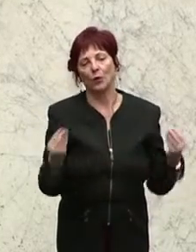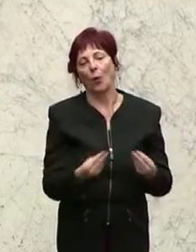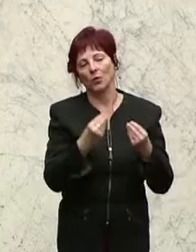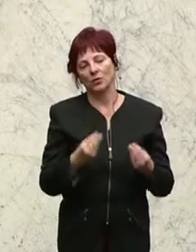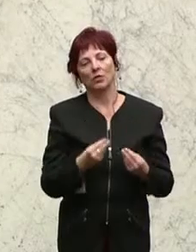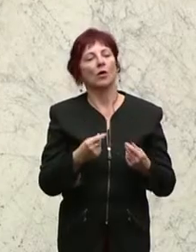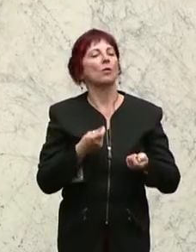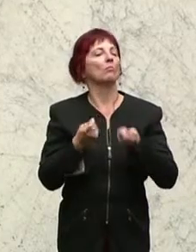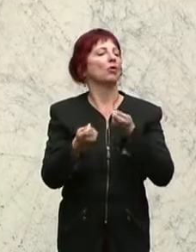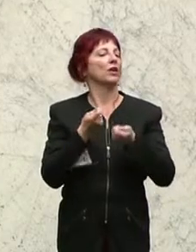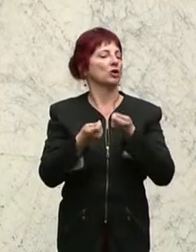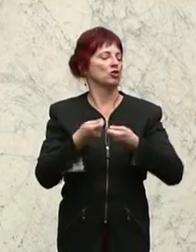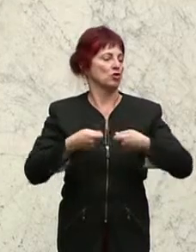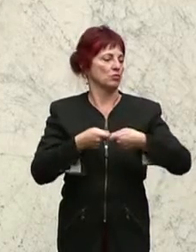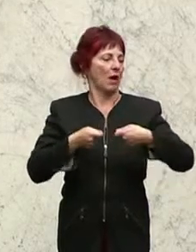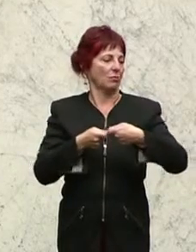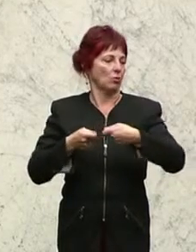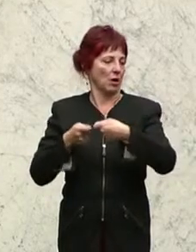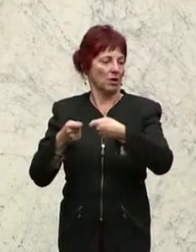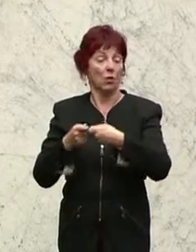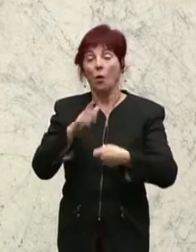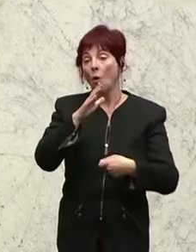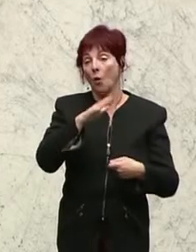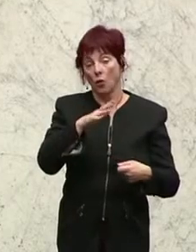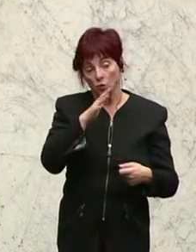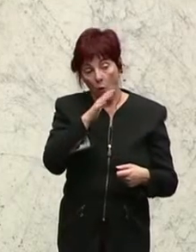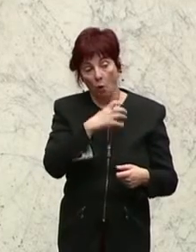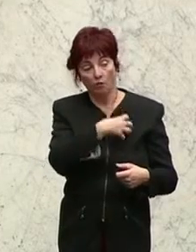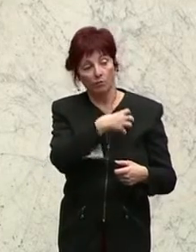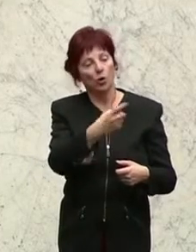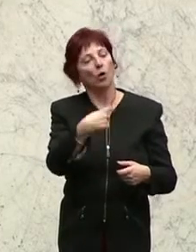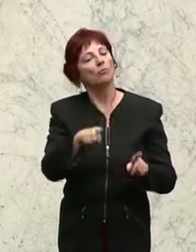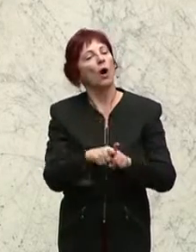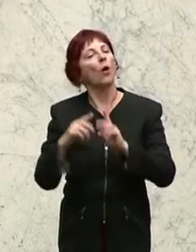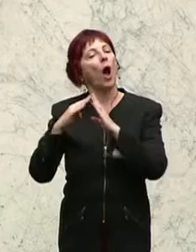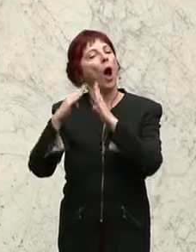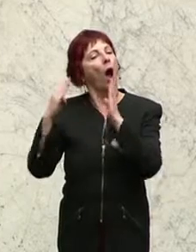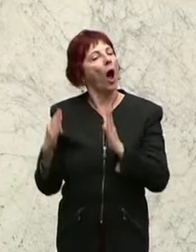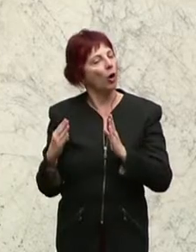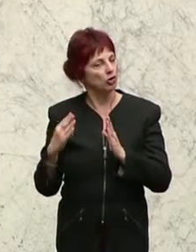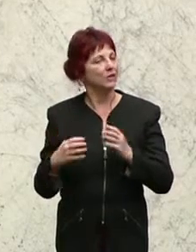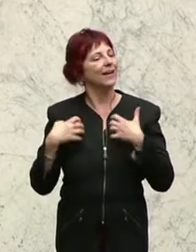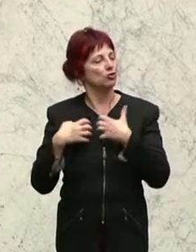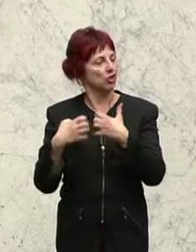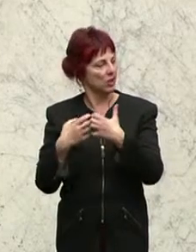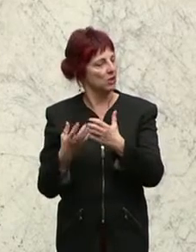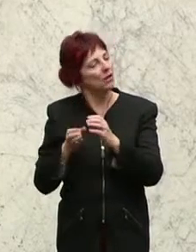Und in der Hofburg wird ja bekanntlich auch das Haus der Geschichte untergebracht werden, das Herr Dr. Rosenkranz schon erwähnt hat.